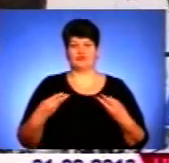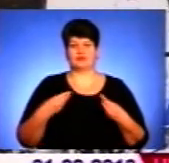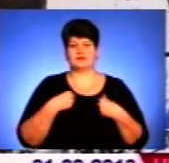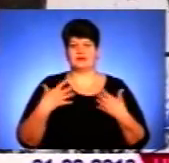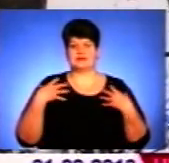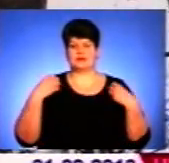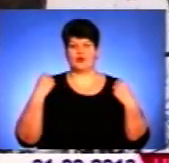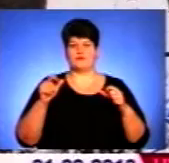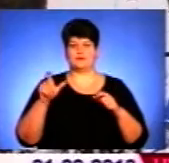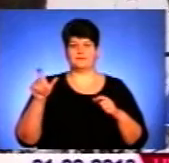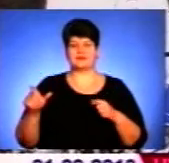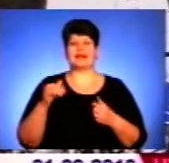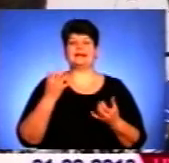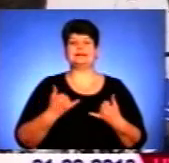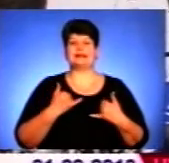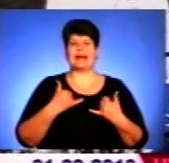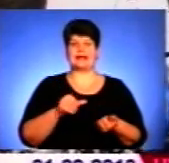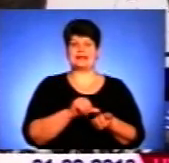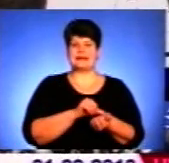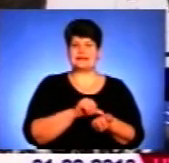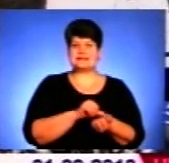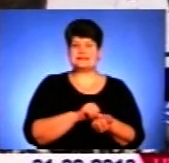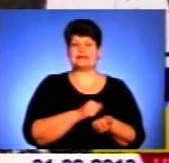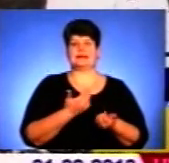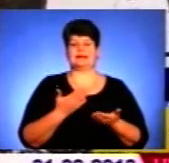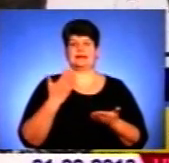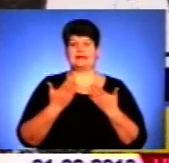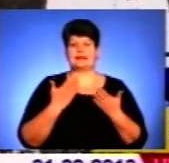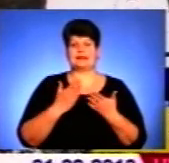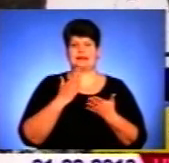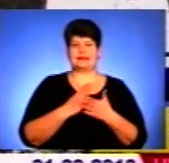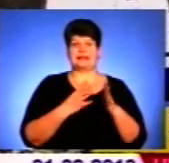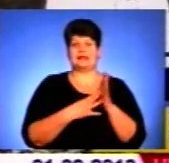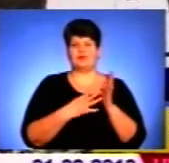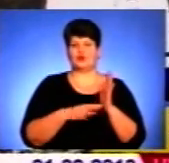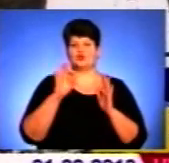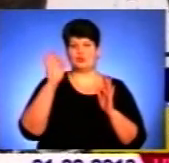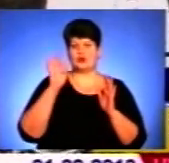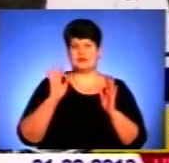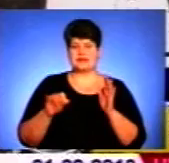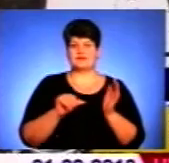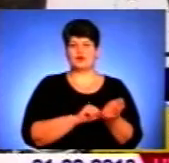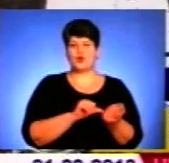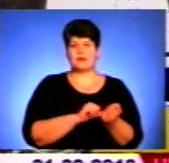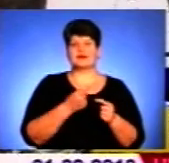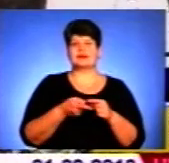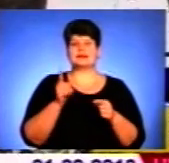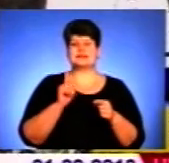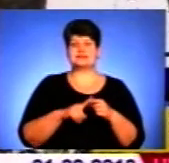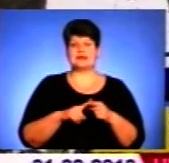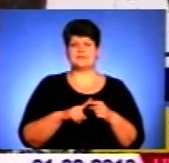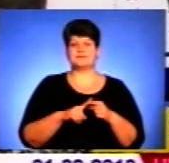Для ін'єкційних наркоманів, які становлять 90% цих наркоманів, це є синдром